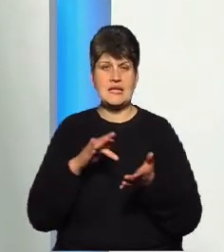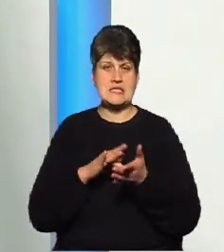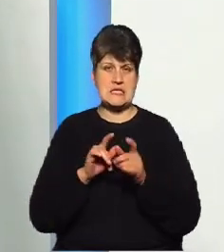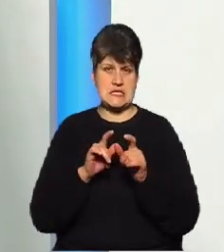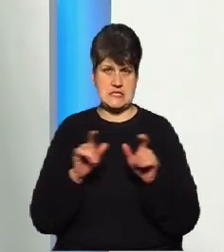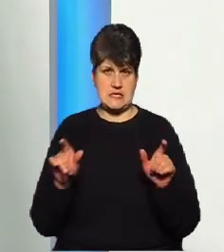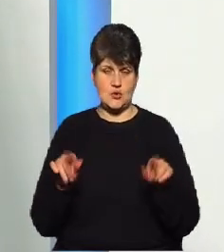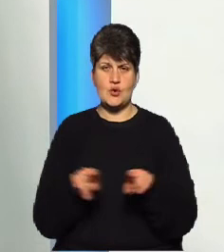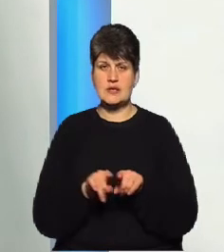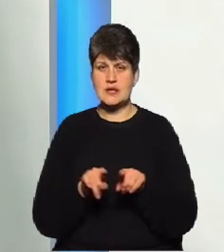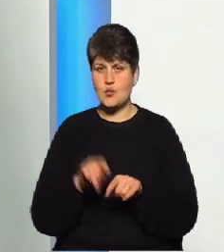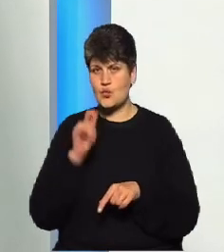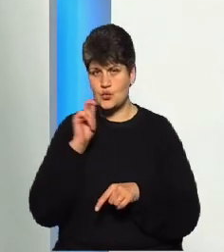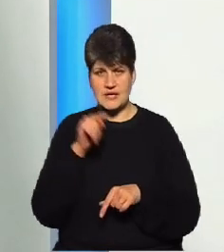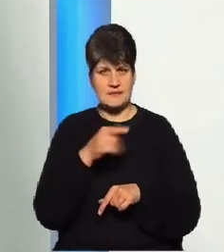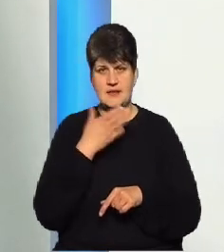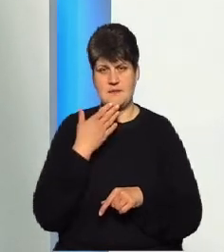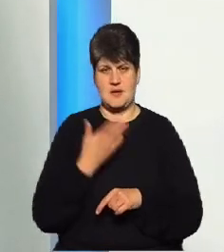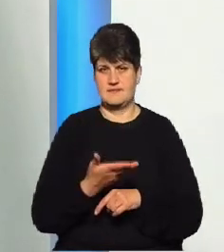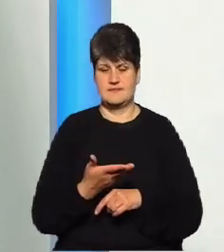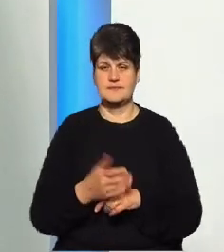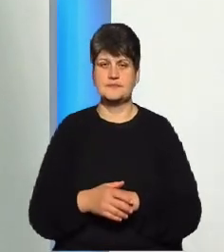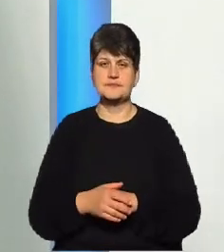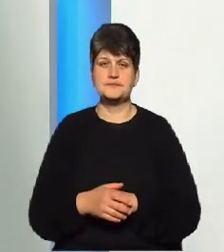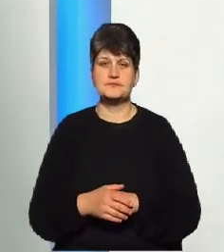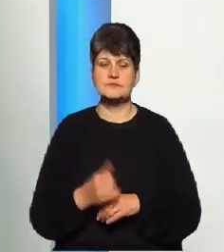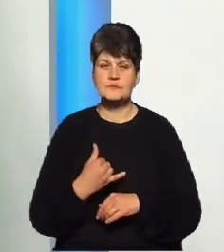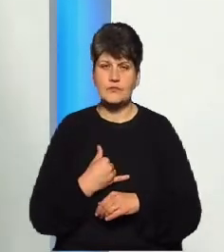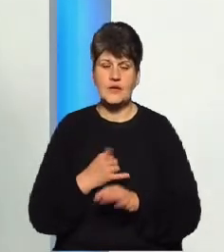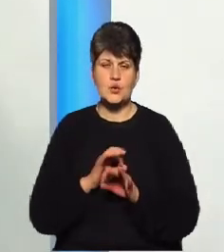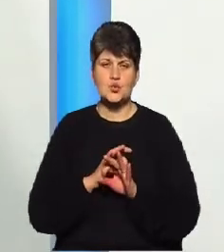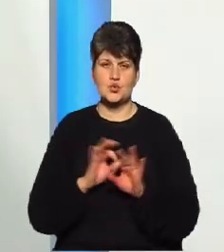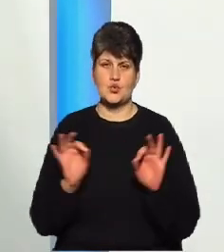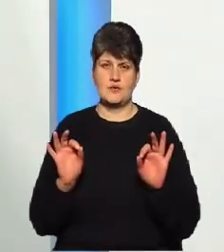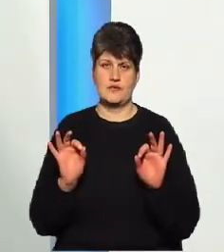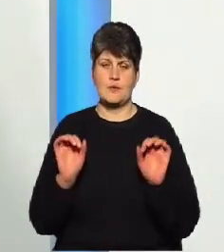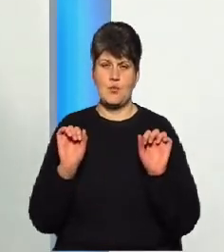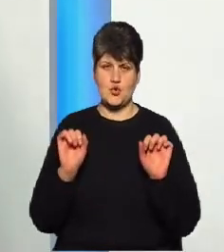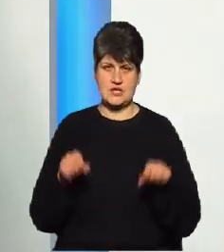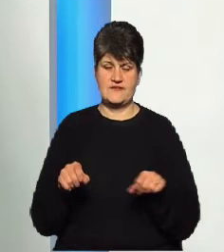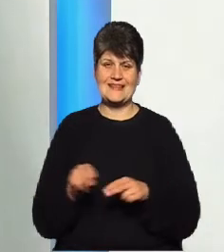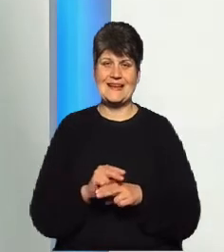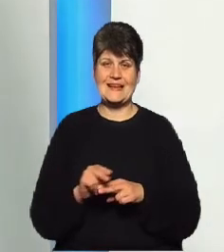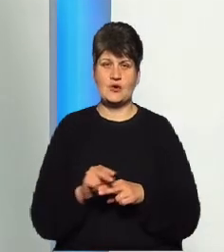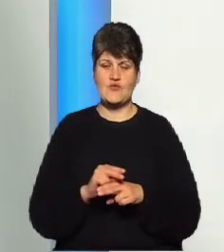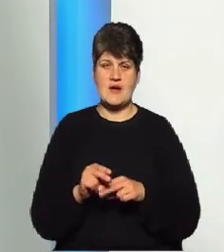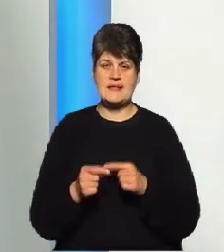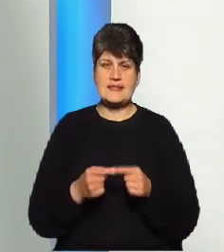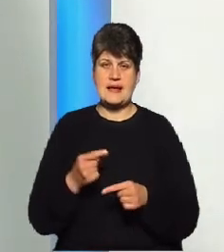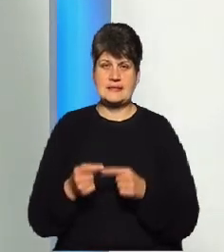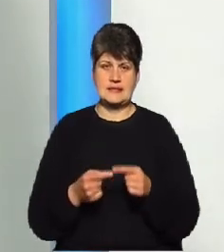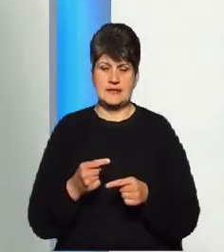Україні їм немає. У нас чудові можливості лікування наслідків інсульту. Переважно.